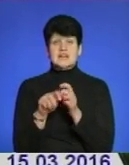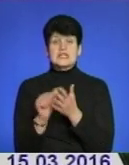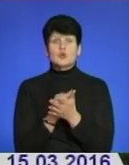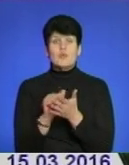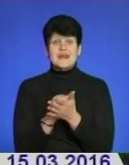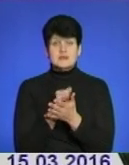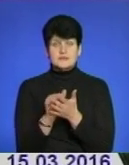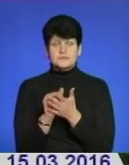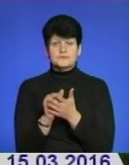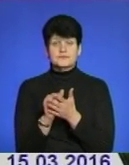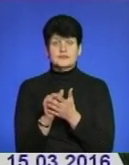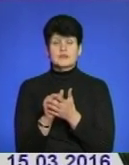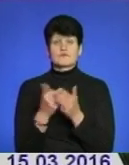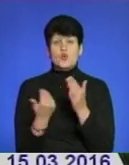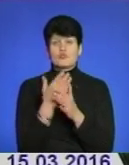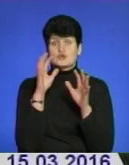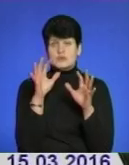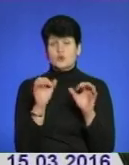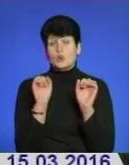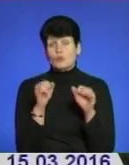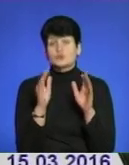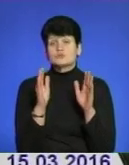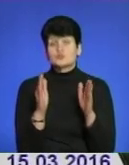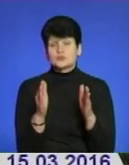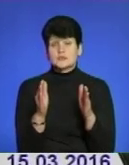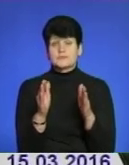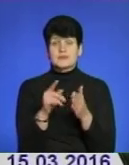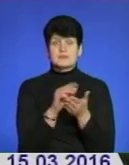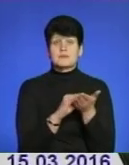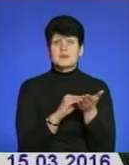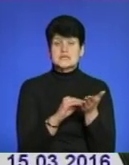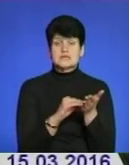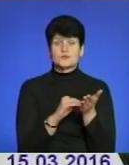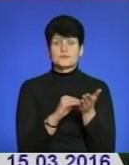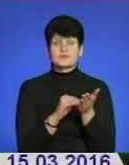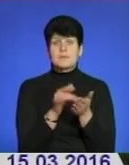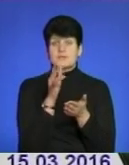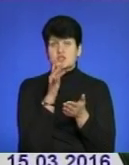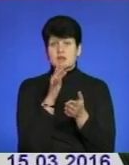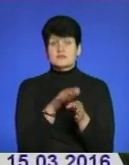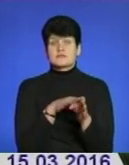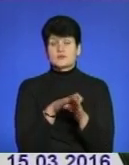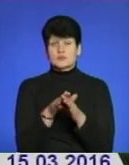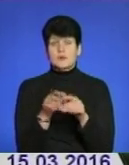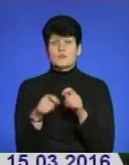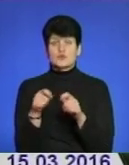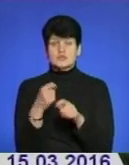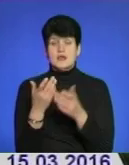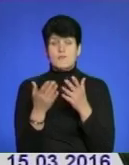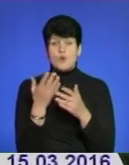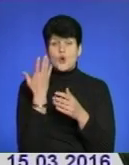згідно нового закону, в тому числі, може бути розписано так, що під час скоєння правопорушення, або коли